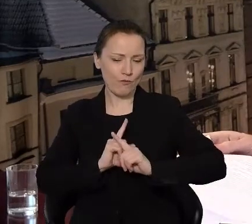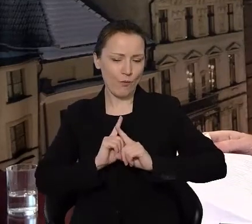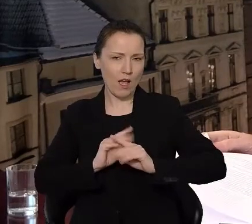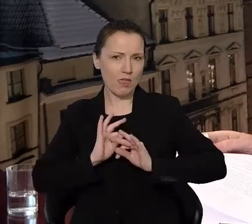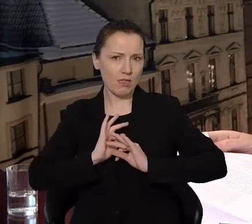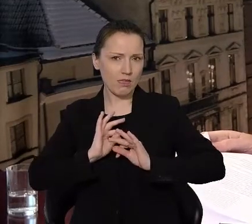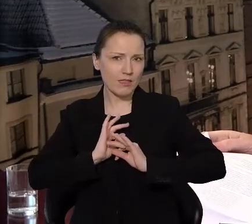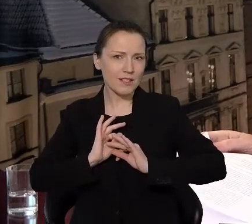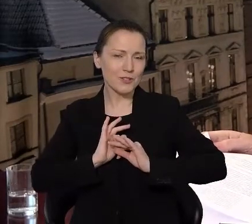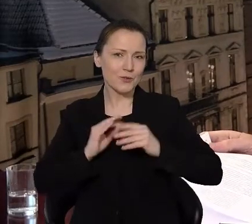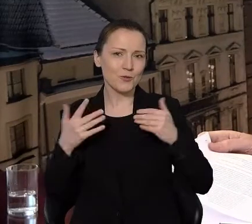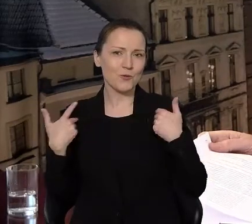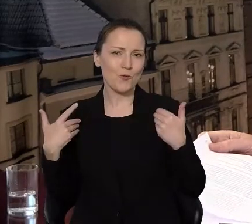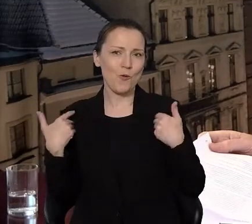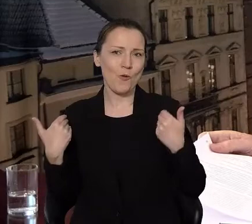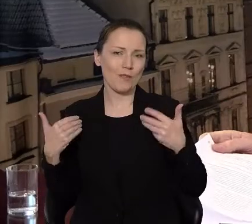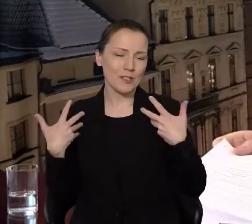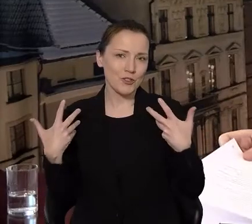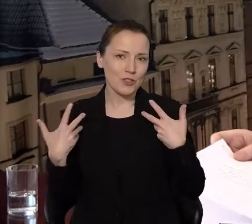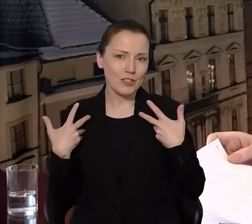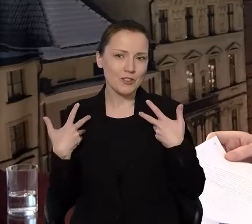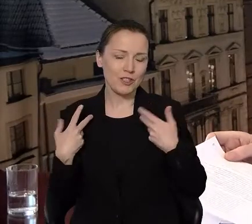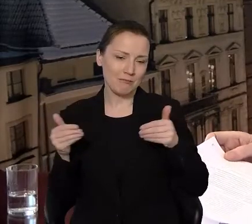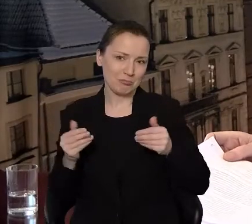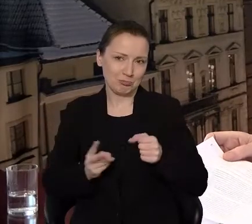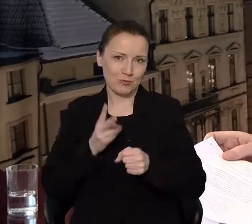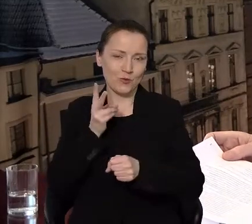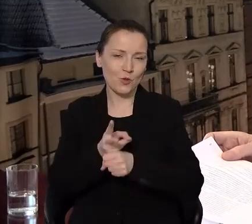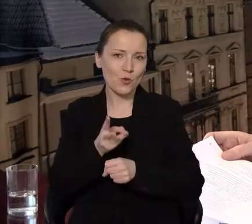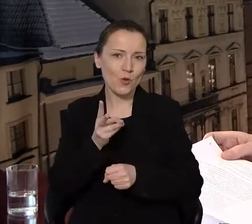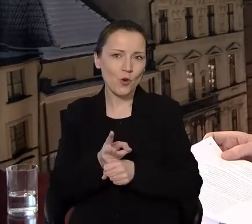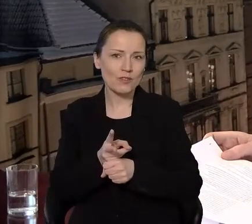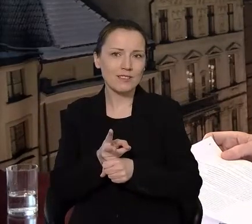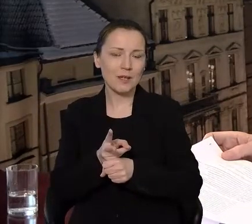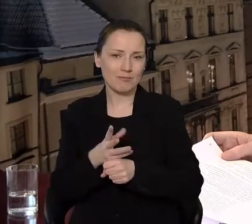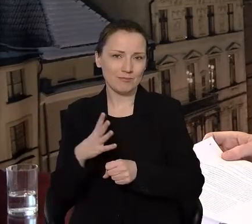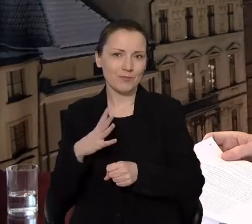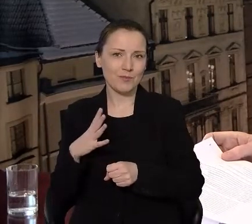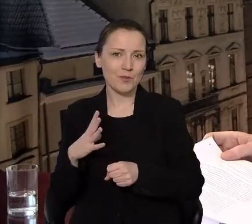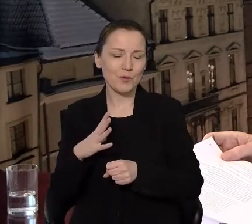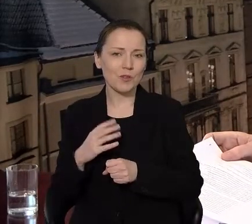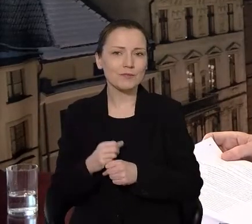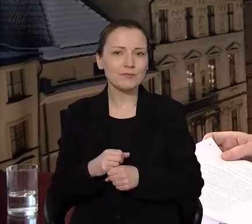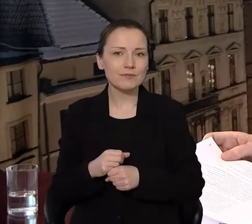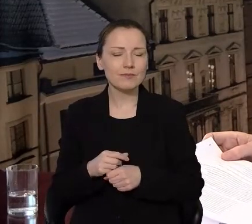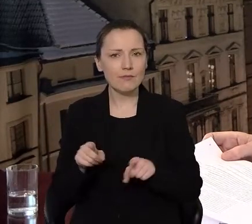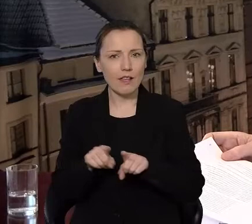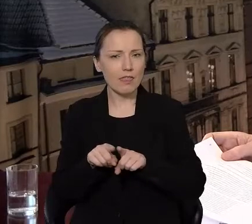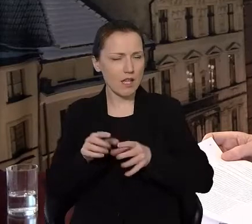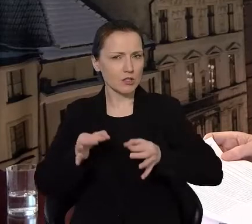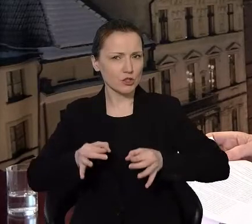i życie. Mieliśmy dostęp do tych punktów szczepień, które nadal funkcjonują, także w dniu